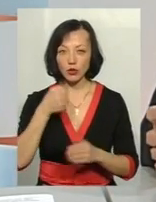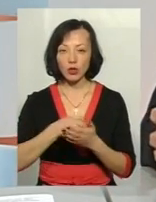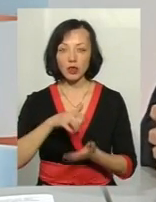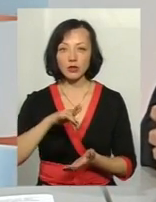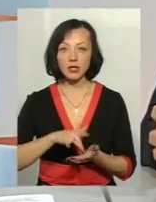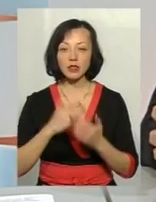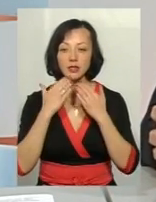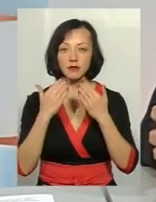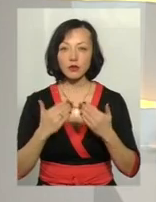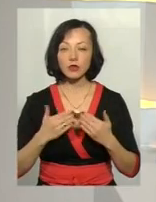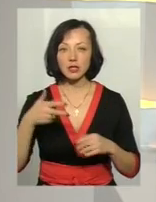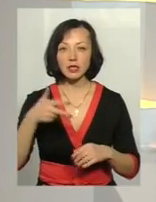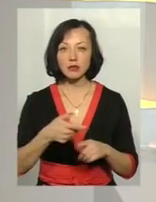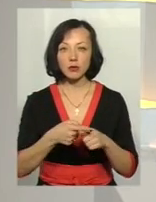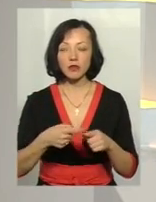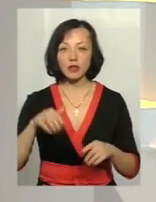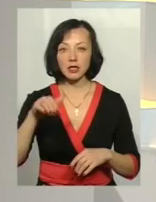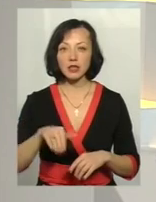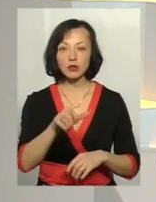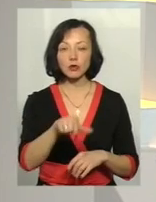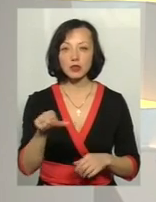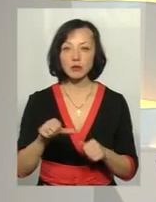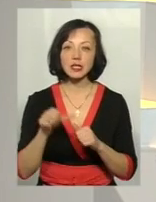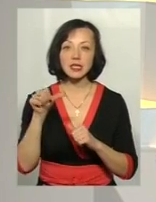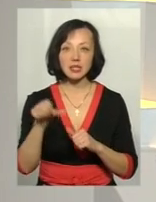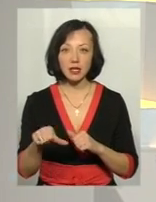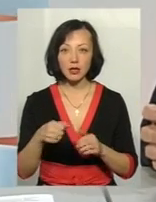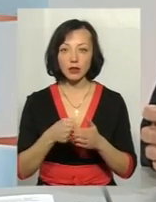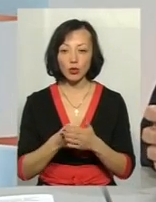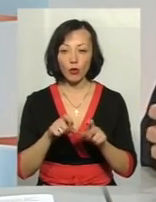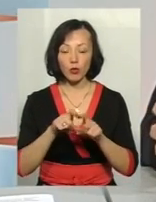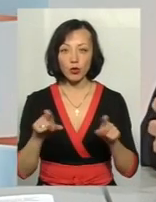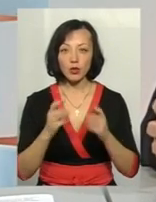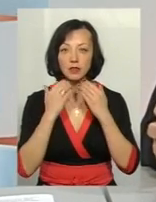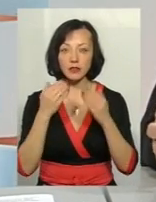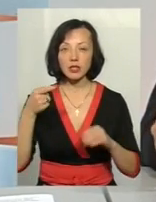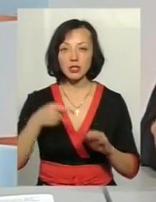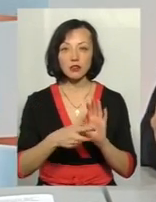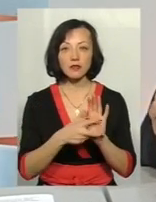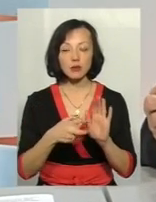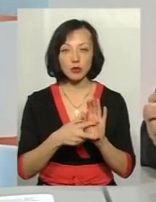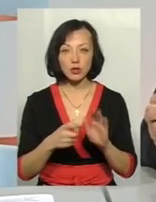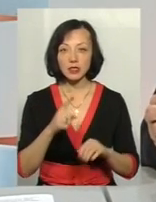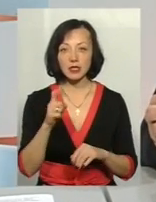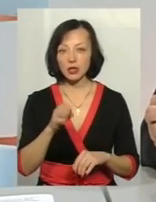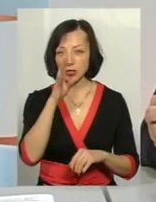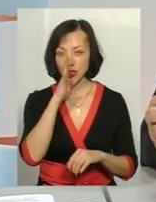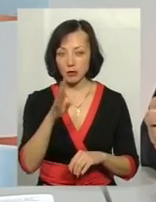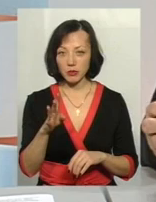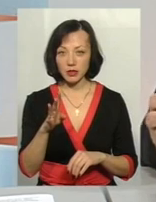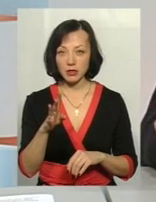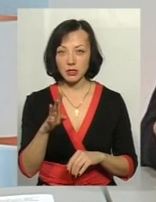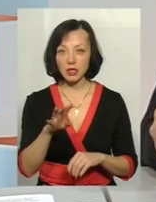центру звернулося 3500 осіб. І з них до бюро звернулося 1800 осіб за 4 місяці.